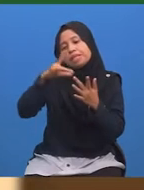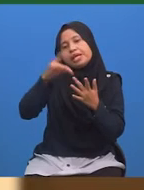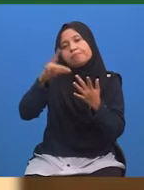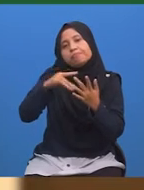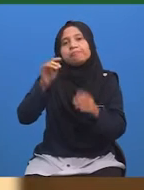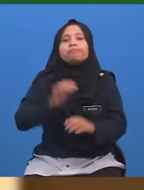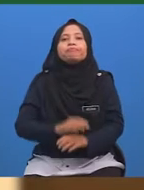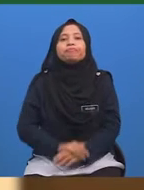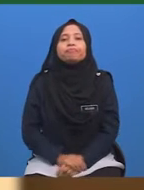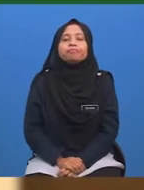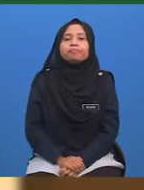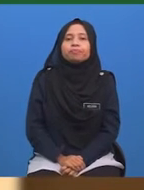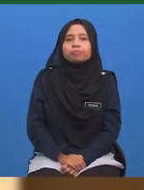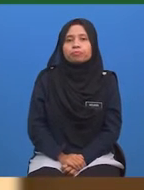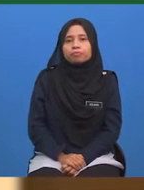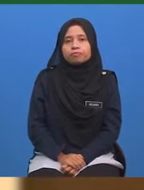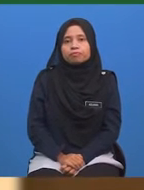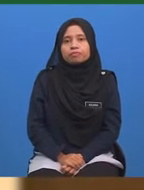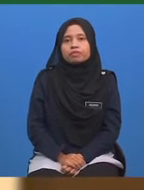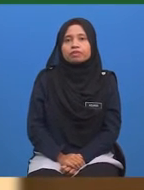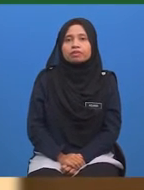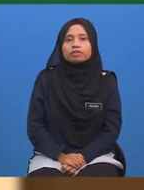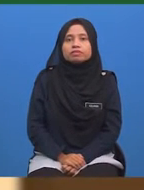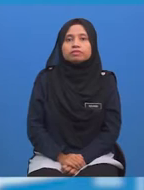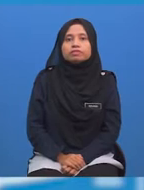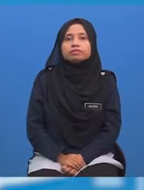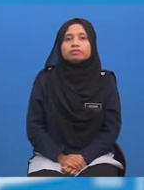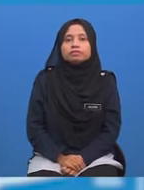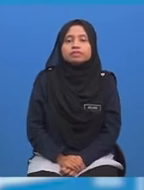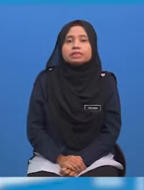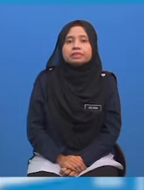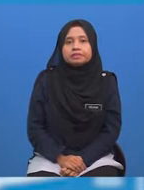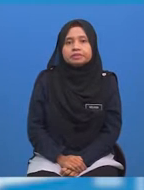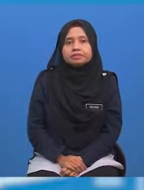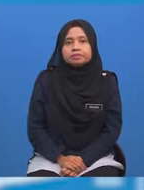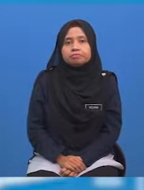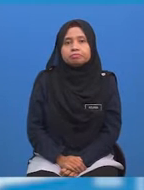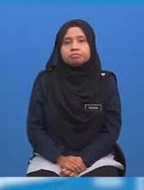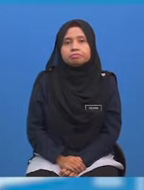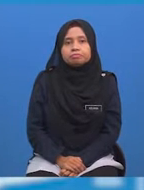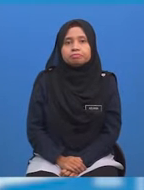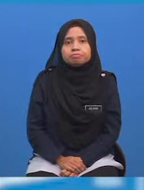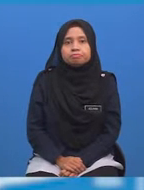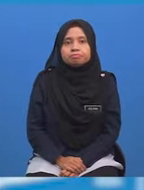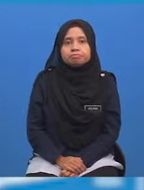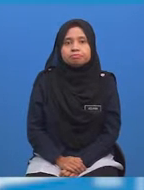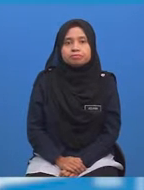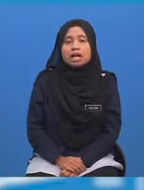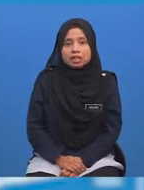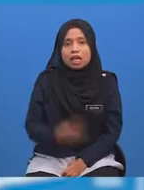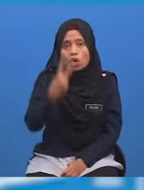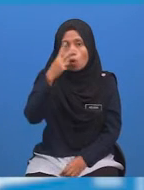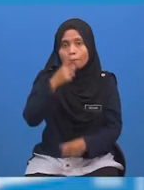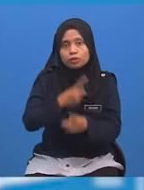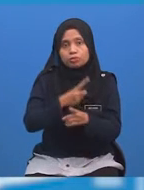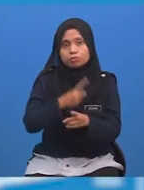imbasan yang sepadan dengan gambar yang dipaparkan Murid-murid, sila perhatikan dengan